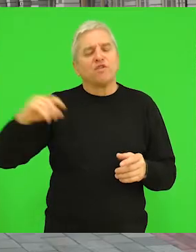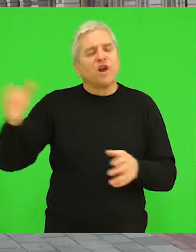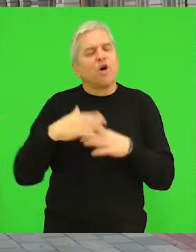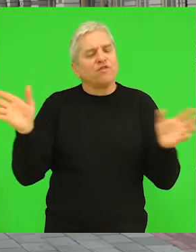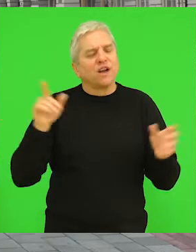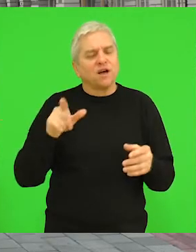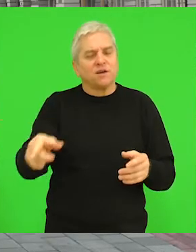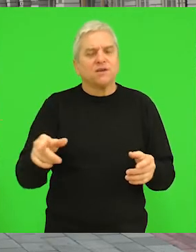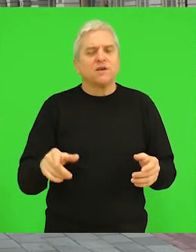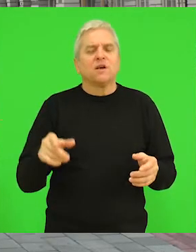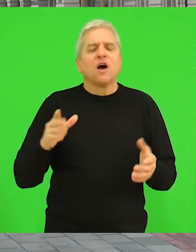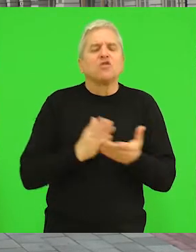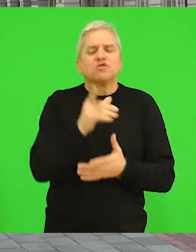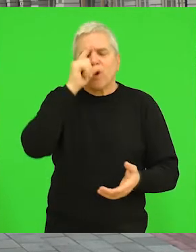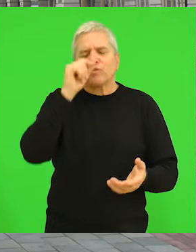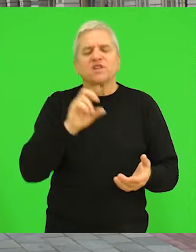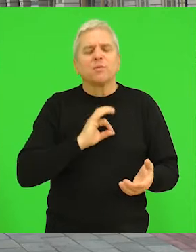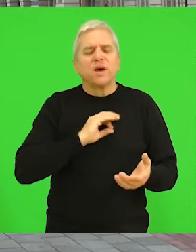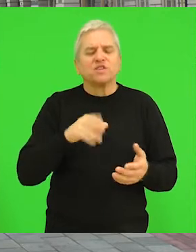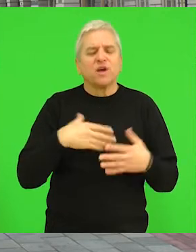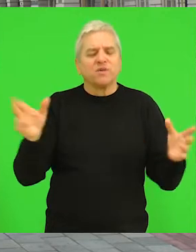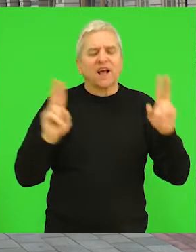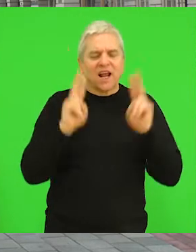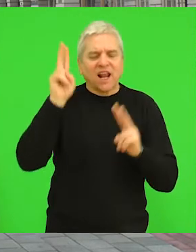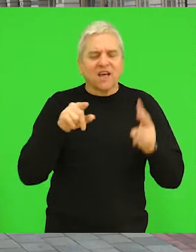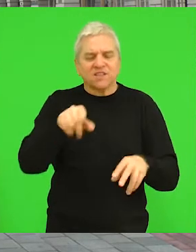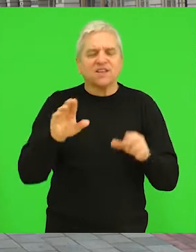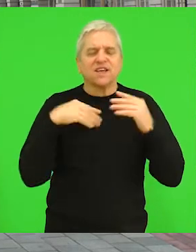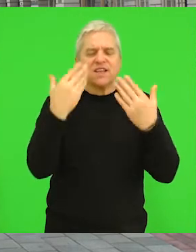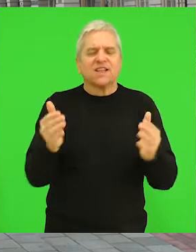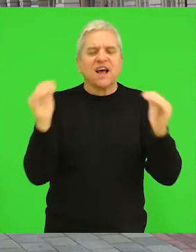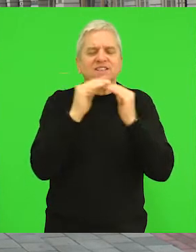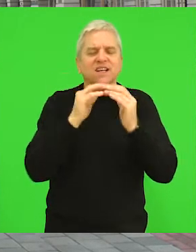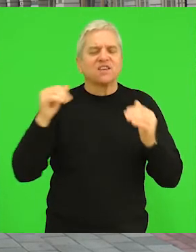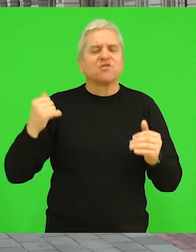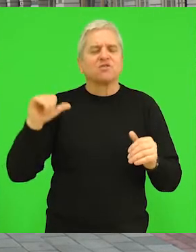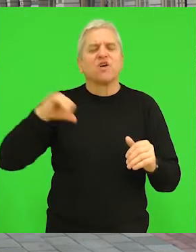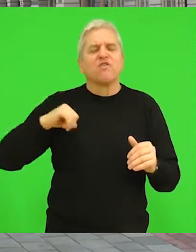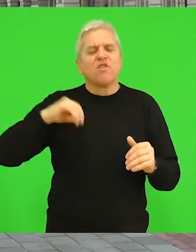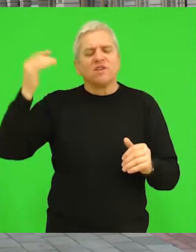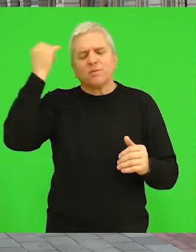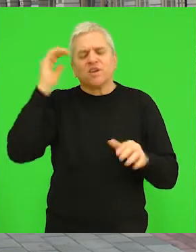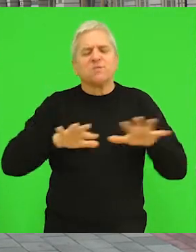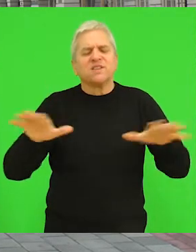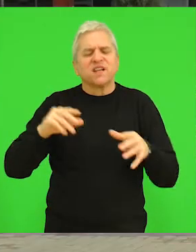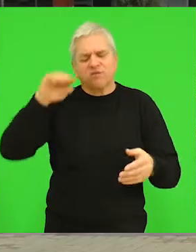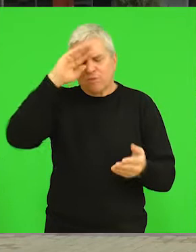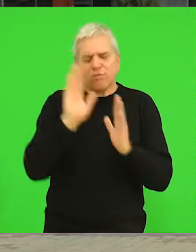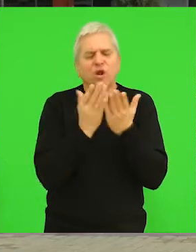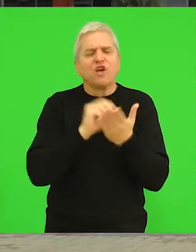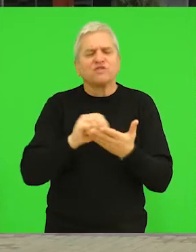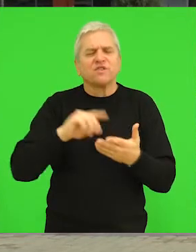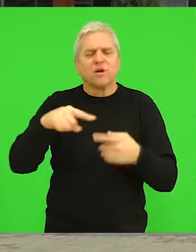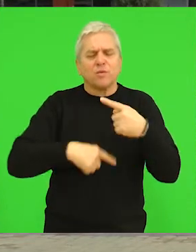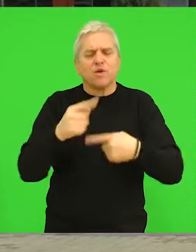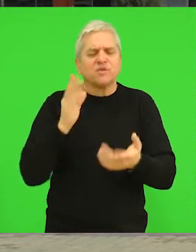Ukoliko Skupština opštine Bečaj izglasa predlog ovog akta i saglasnost daju pokrajinska vlada i ministarstvo prosvete, promene